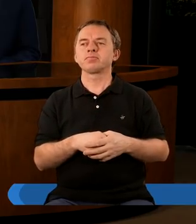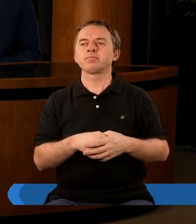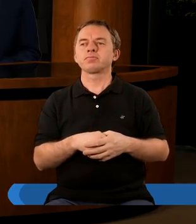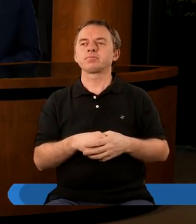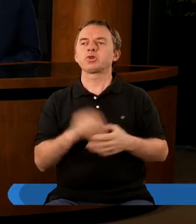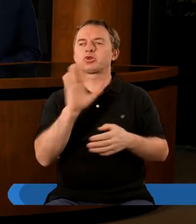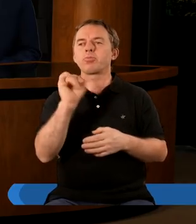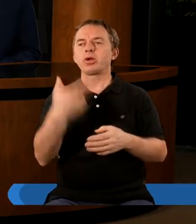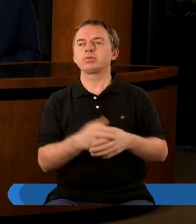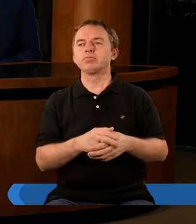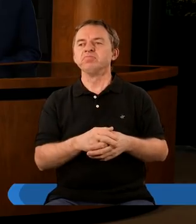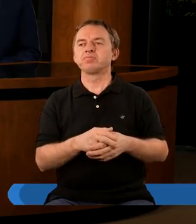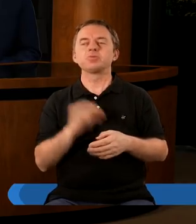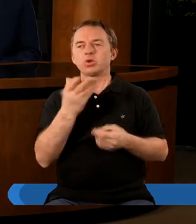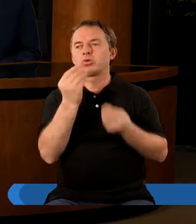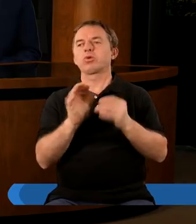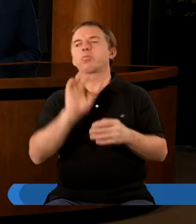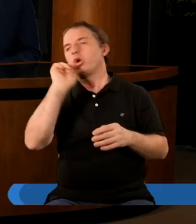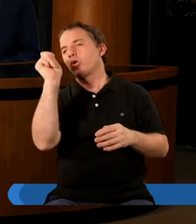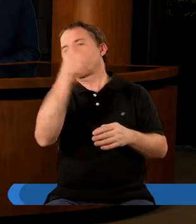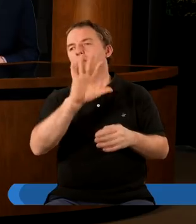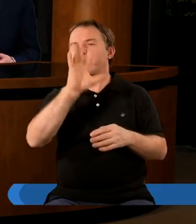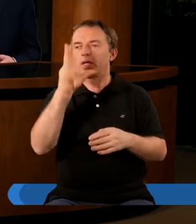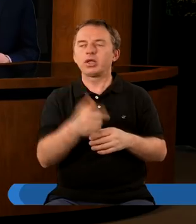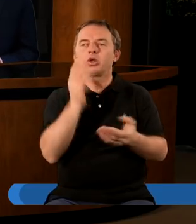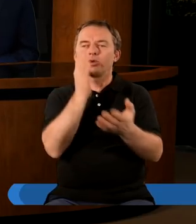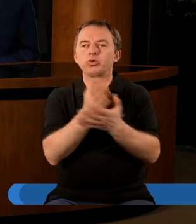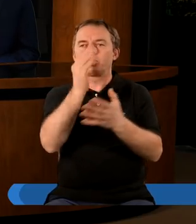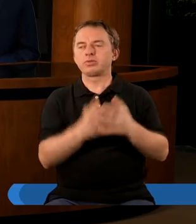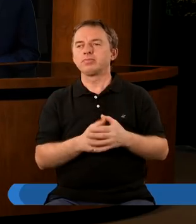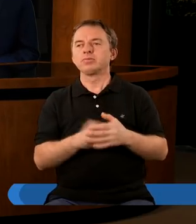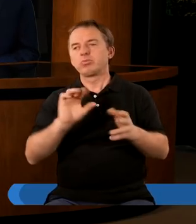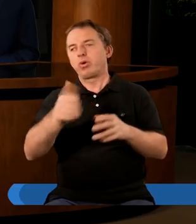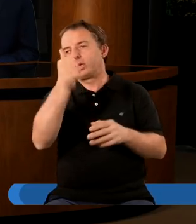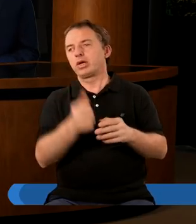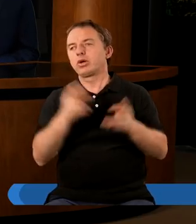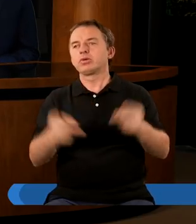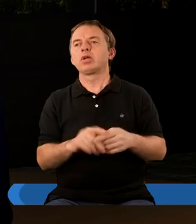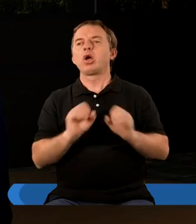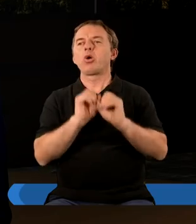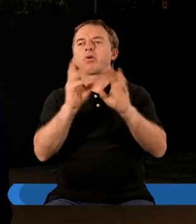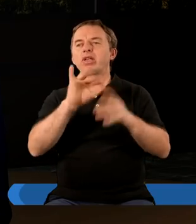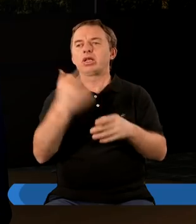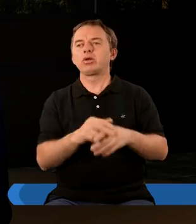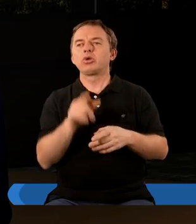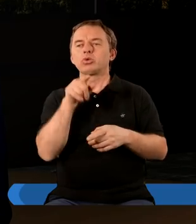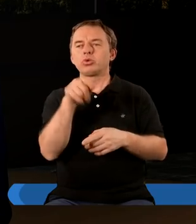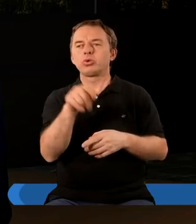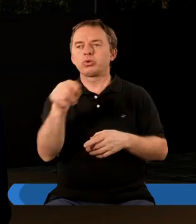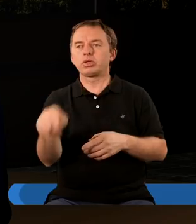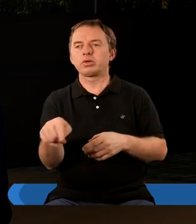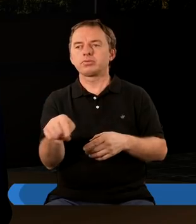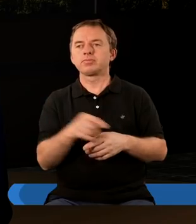Szymon? Zdecydowanie jest piękny i już po pierwszych rozdziałach apokalipsy tutaj